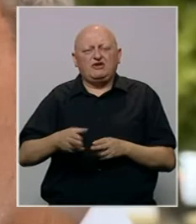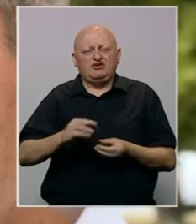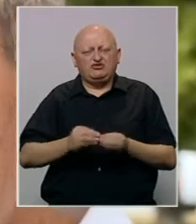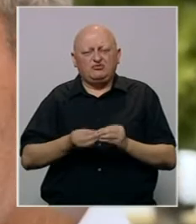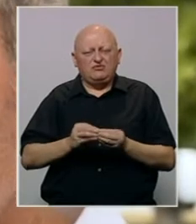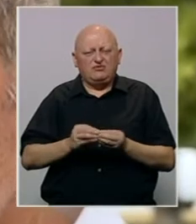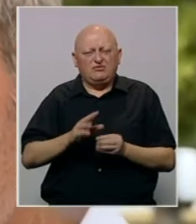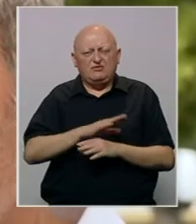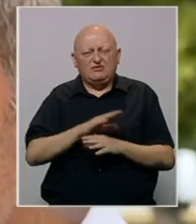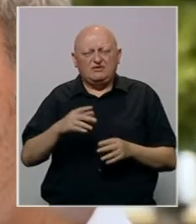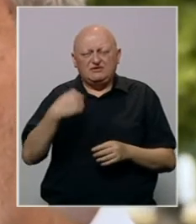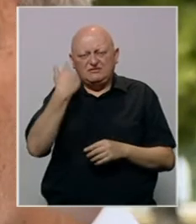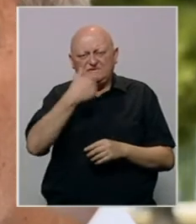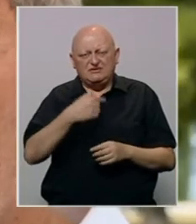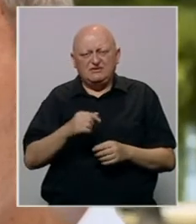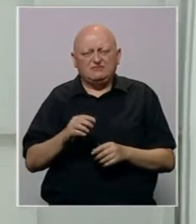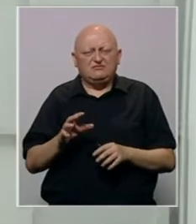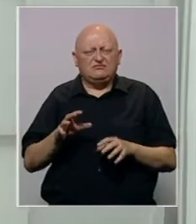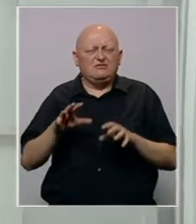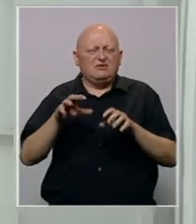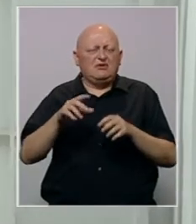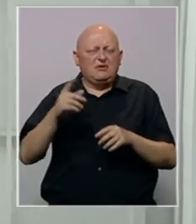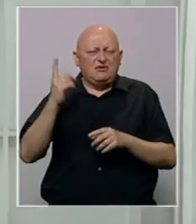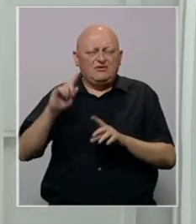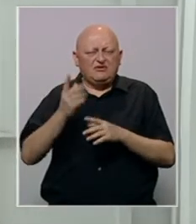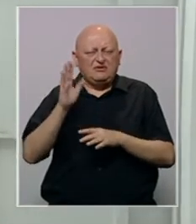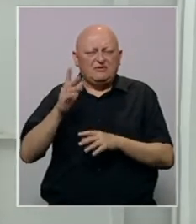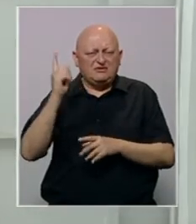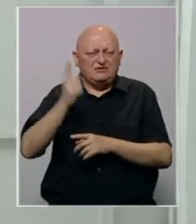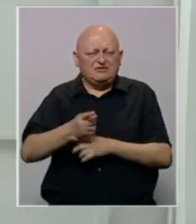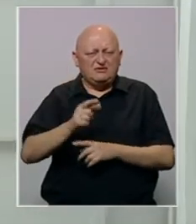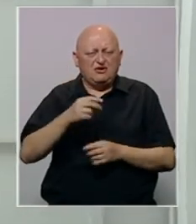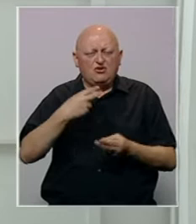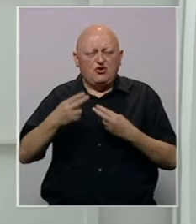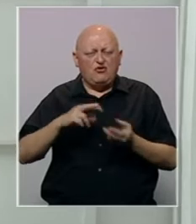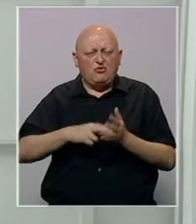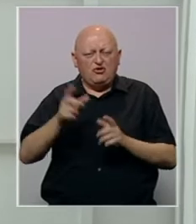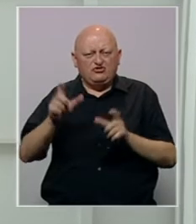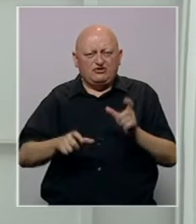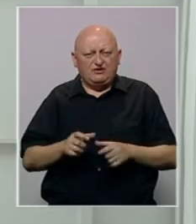problem, te sve izglednija intervencija visokog predstavnika nego dogovor političara.